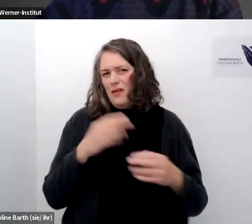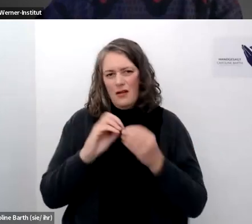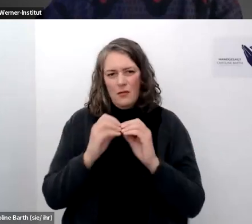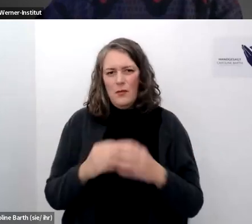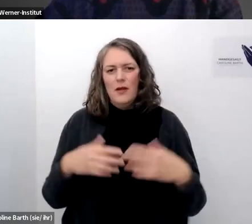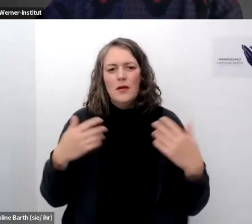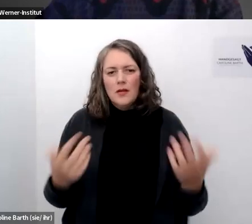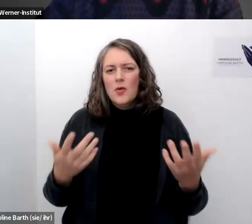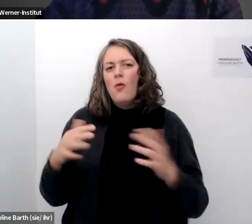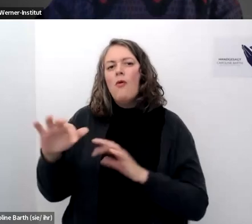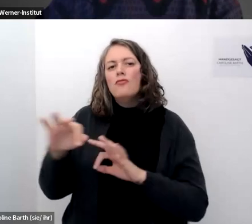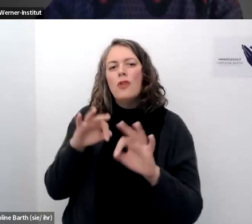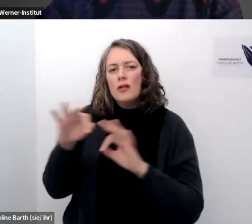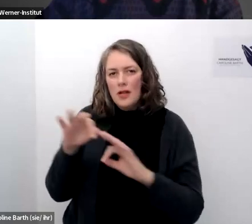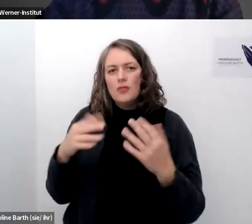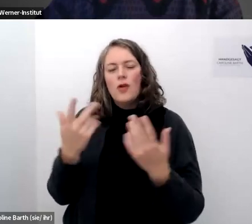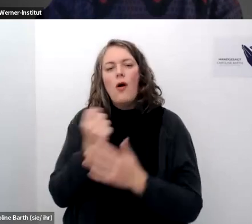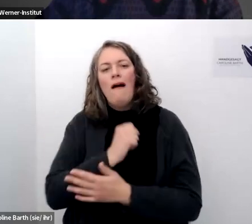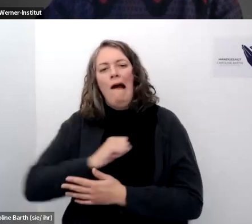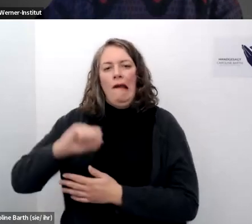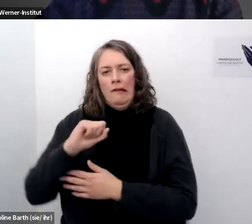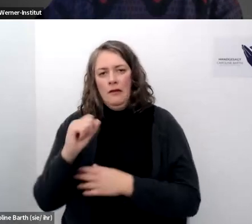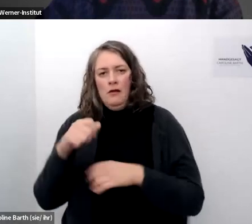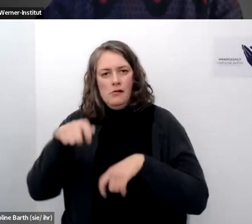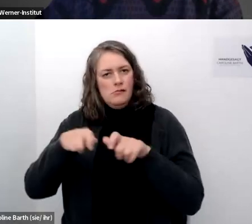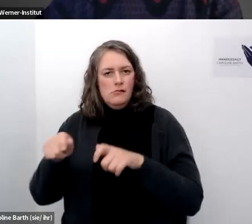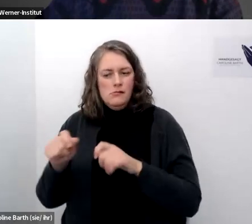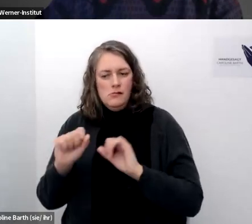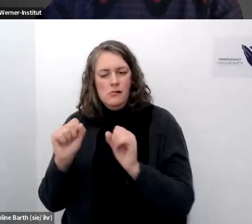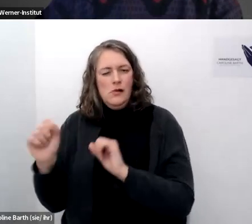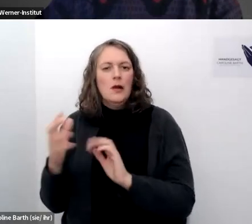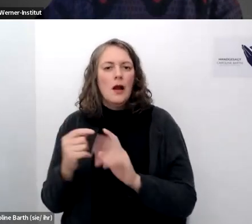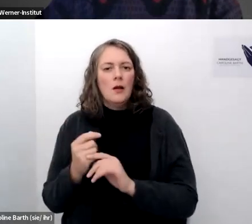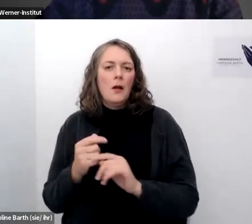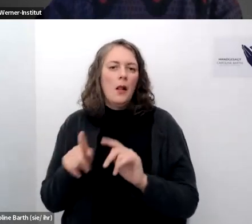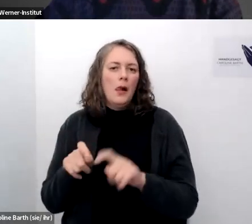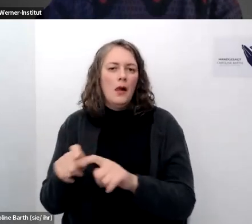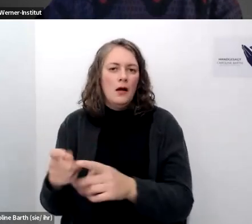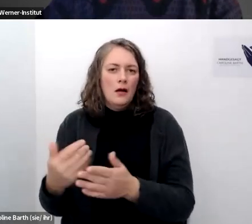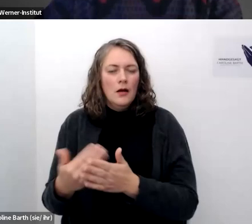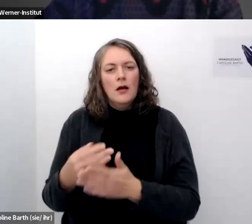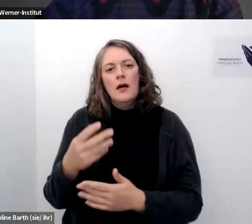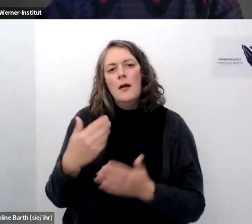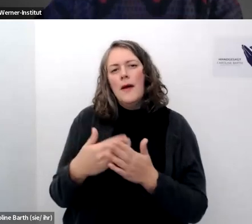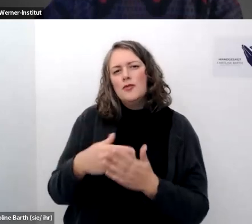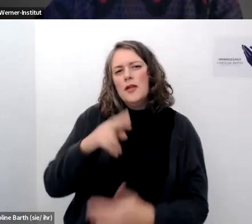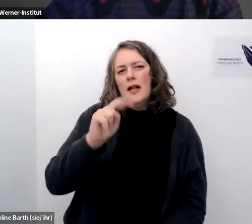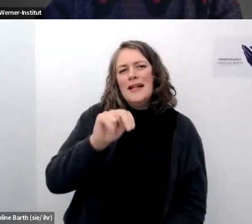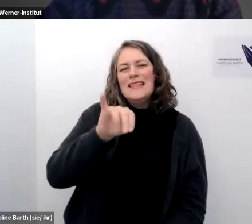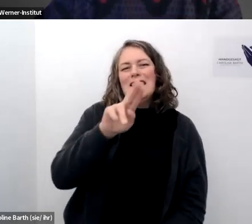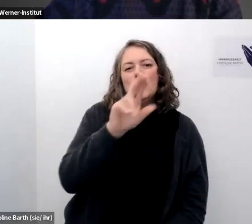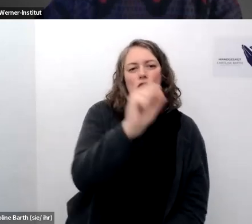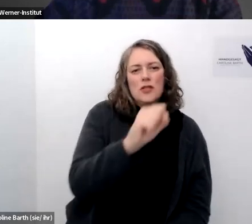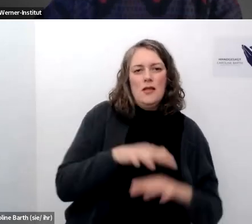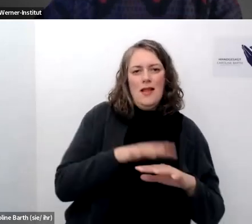strategisch genutzt werden kann von rechten akteuren oder wir sehen eben auch jetzt bei dem news netzwerk von julian reichelt was ich angesprochen habe